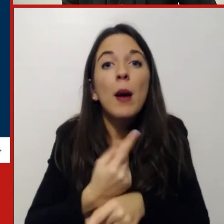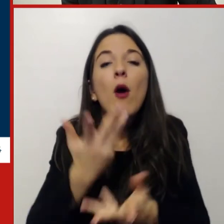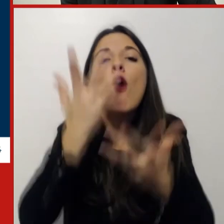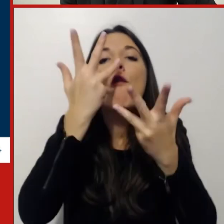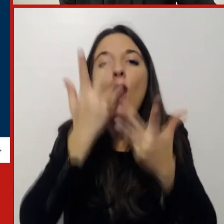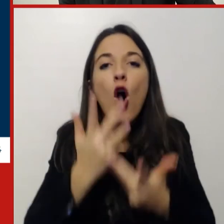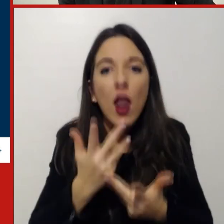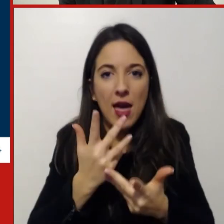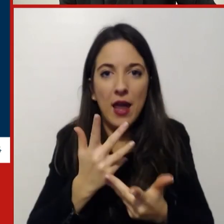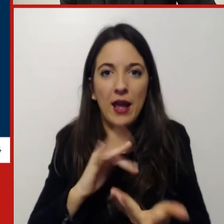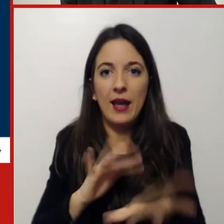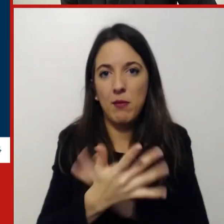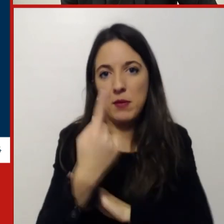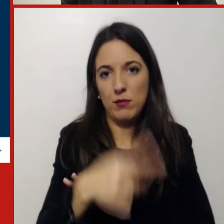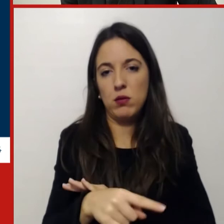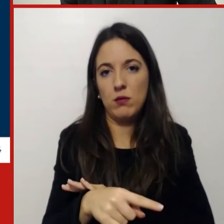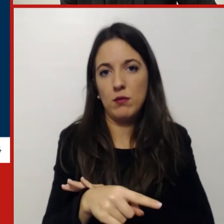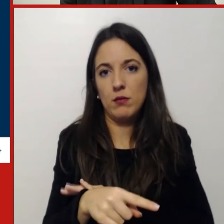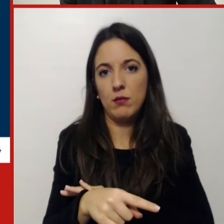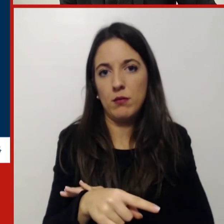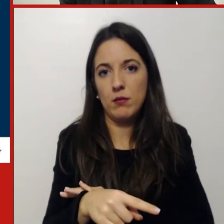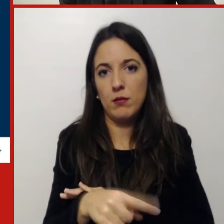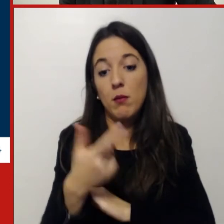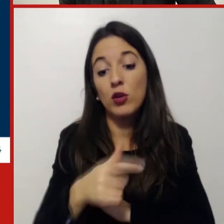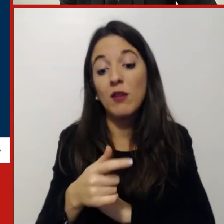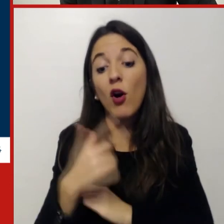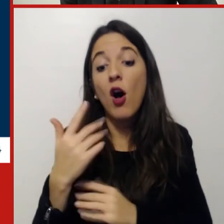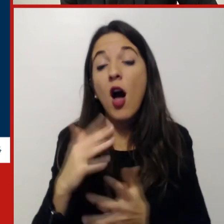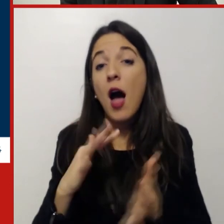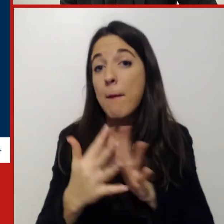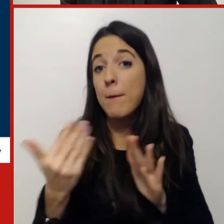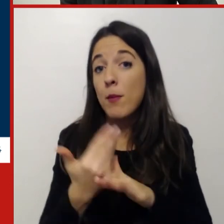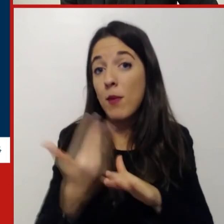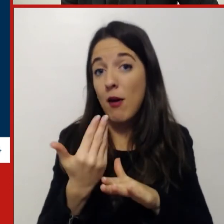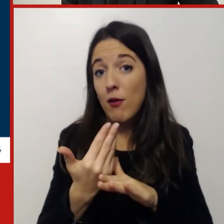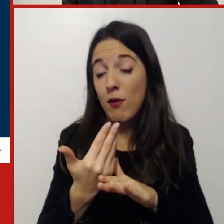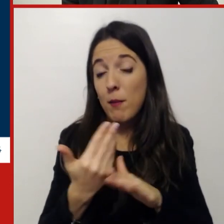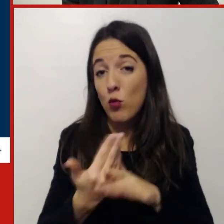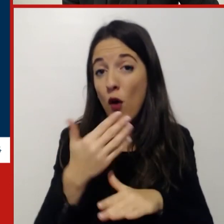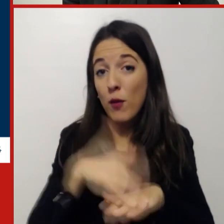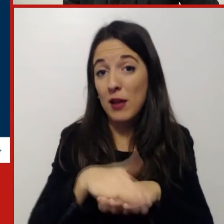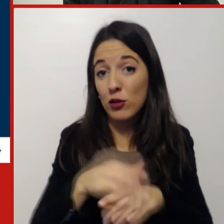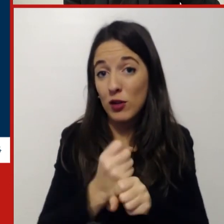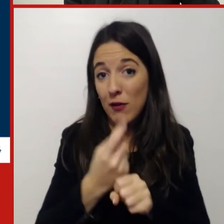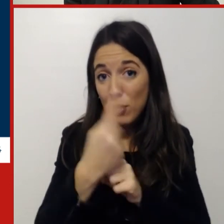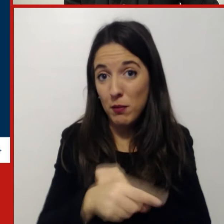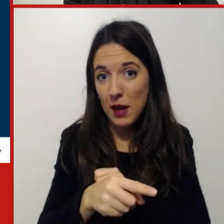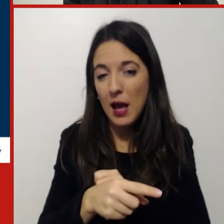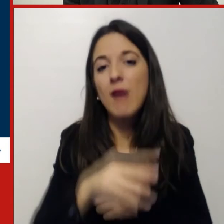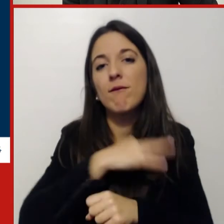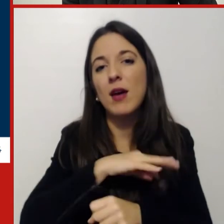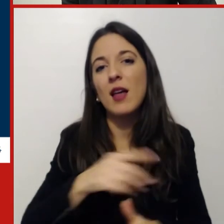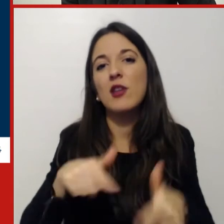lavoro della competitività sia qualcosa che dà vantaggi e dà vantaggi a tutti perché io credo che una